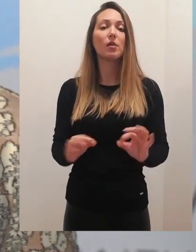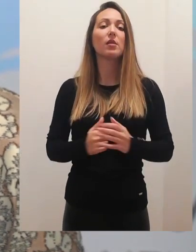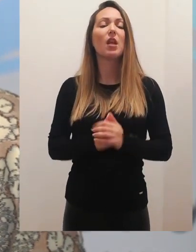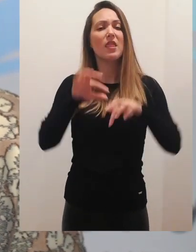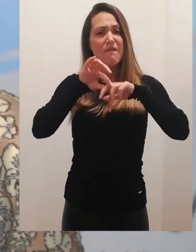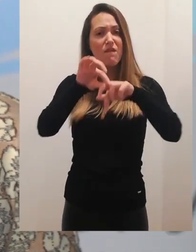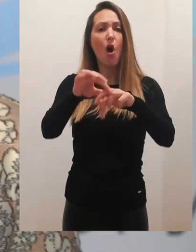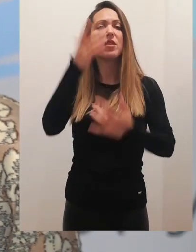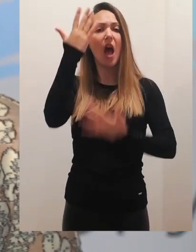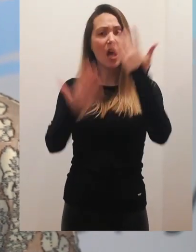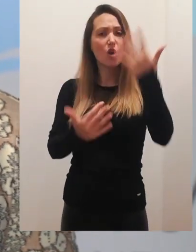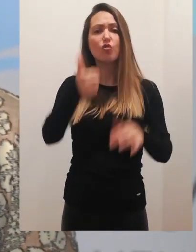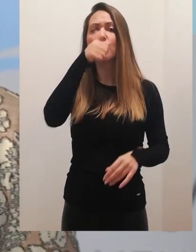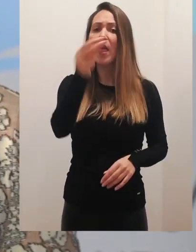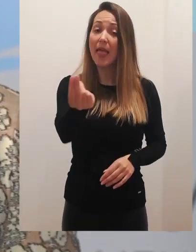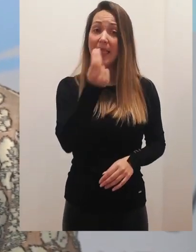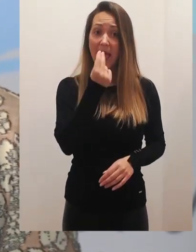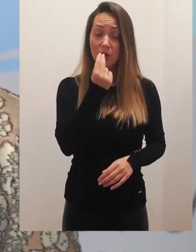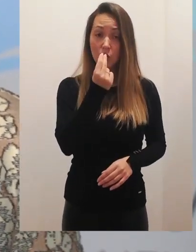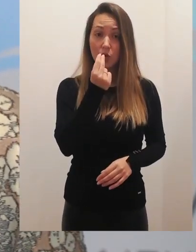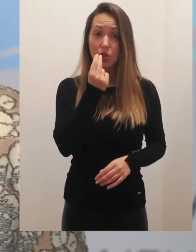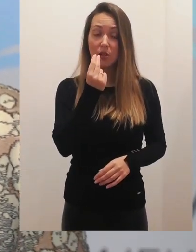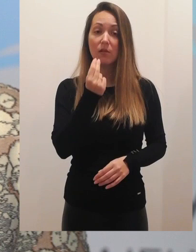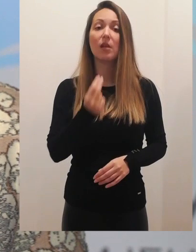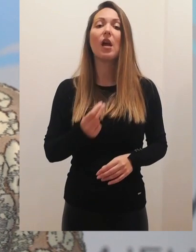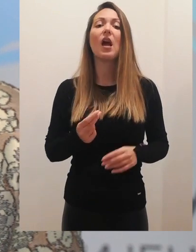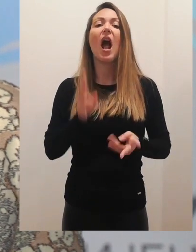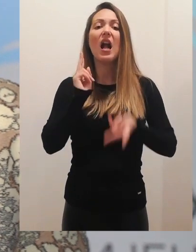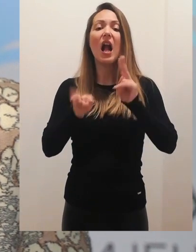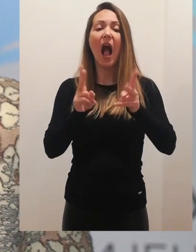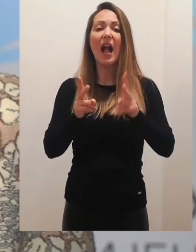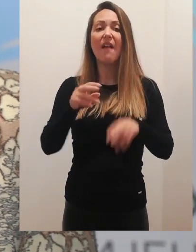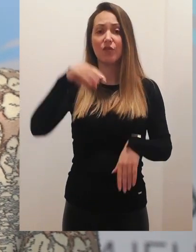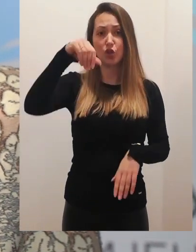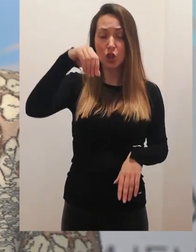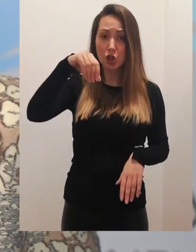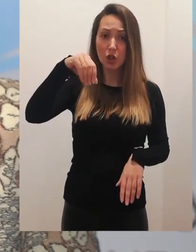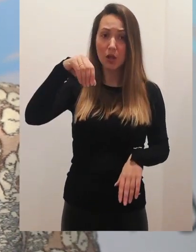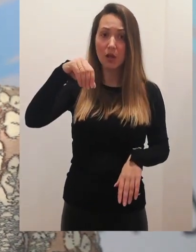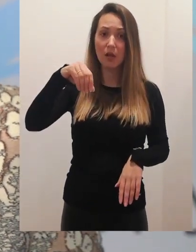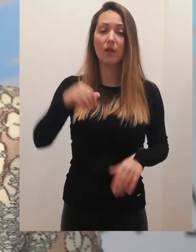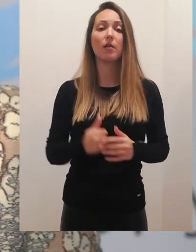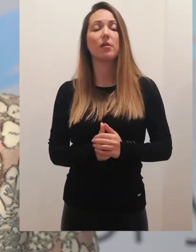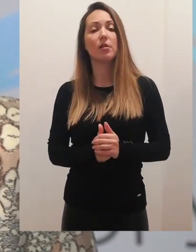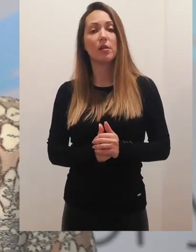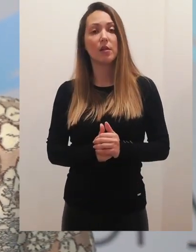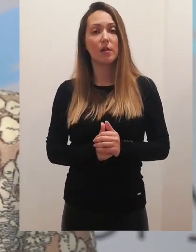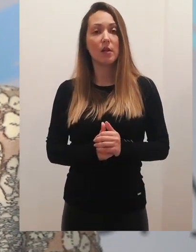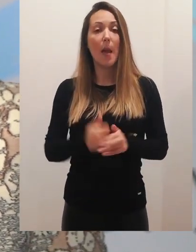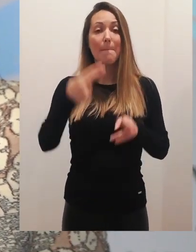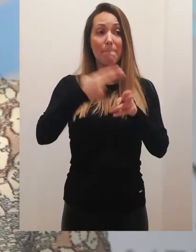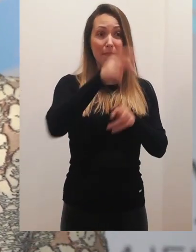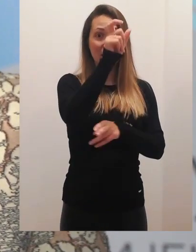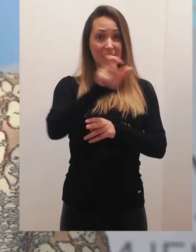snage u to, da vode računa šta jedu, kakav je nivo šećera u krvi, ne samo to,